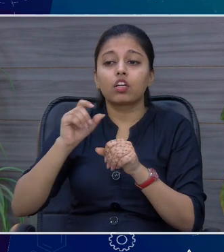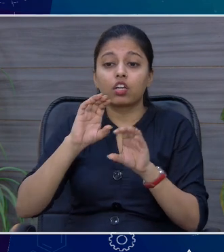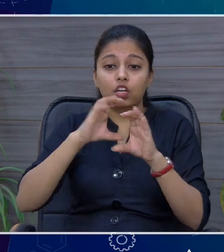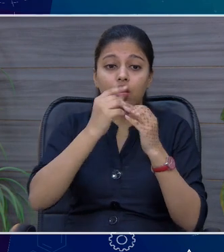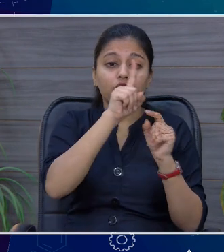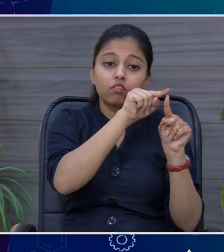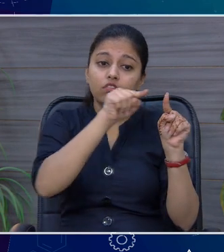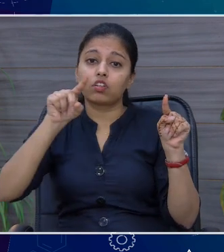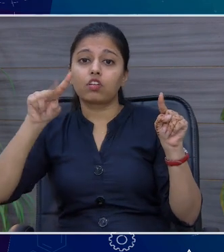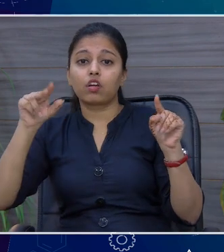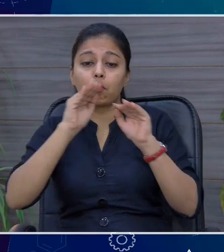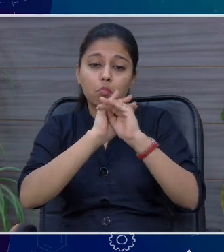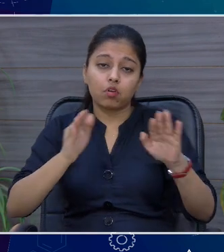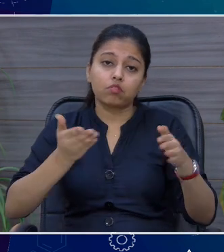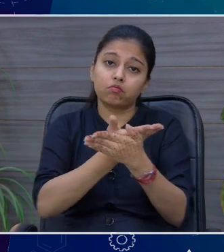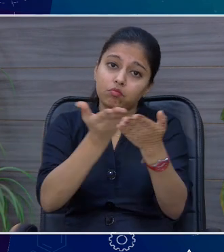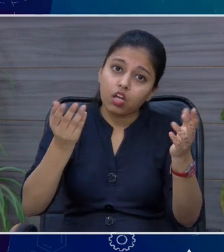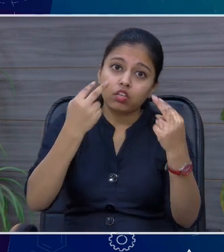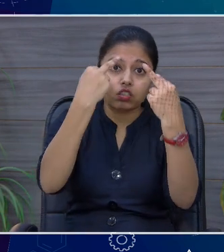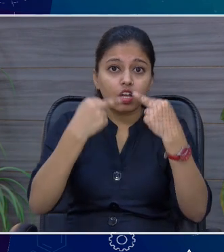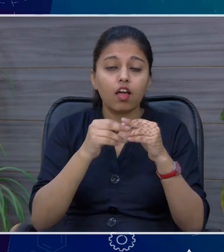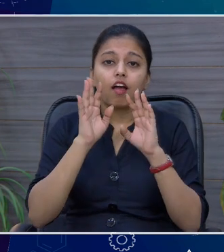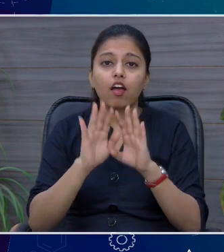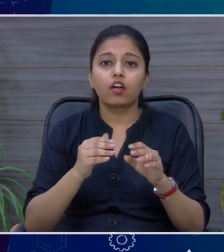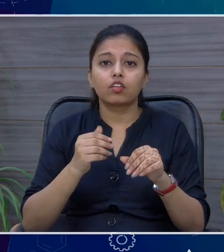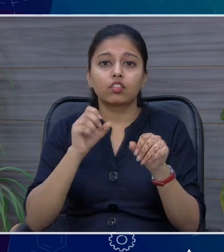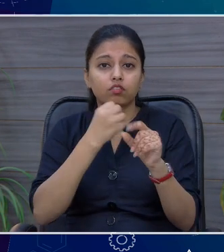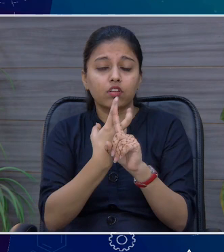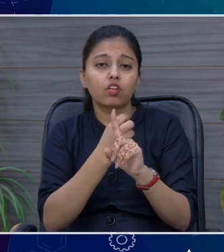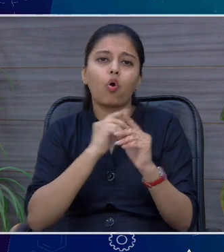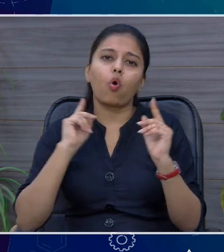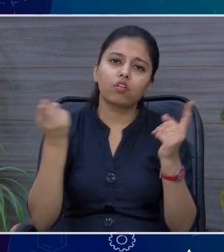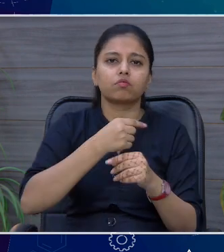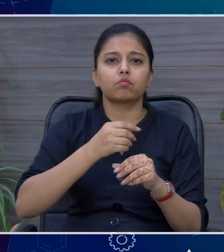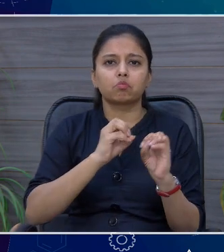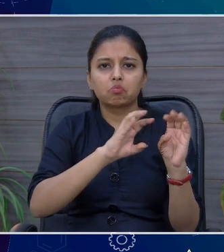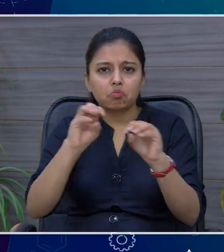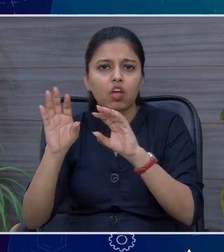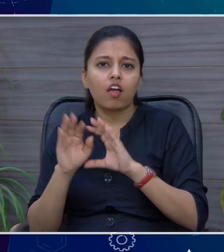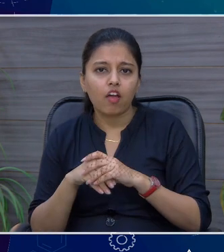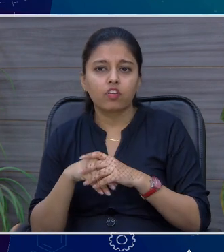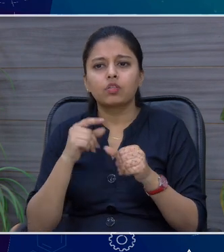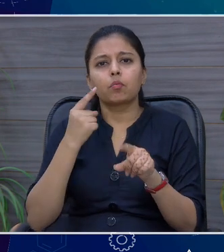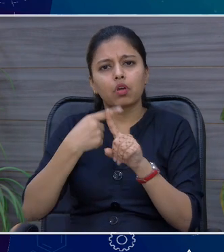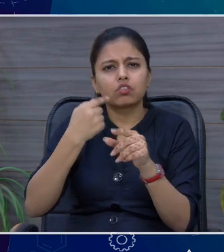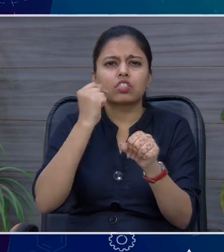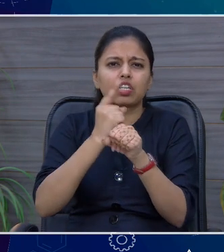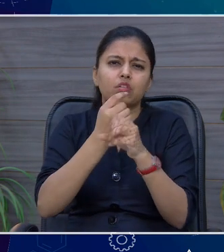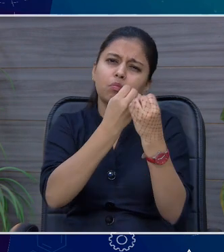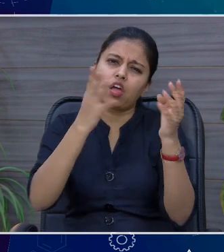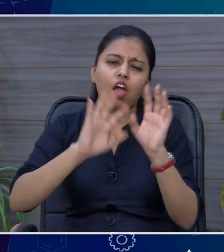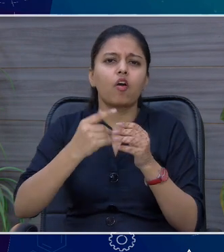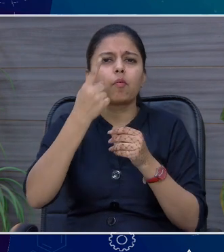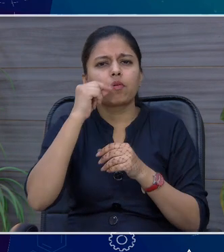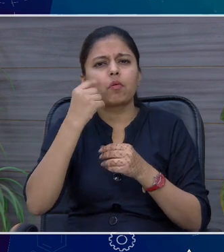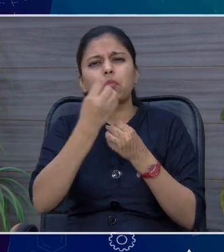-12 के सभी बच्चों के लिए यह हमारा प्रोग्राम है सभी चैनल्स पर चल रहा है जायर सी बात है कि टीचर्स भी जोड़े होंगे हमारे साथ और गार्जिंस